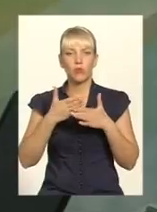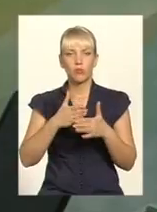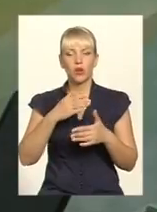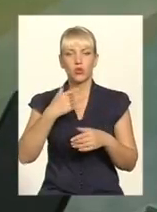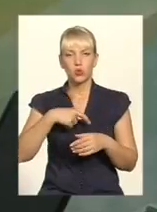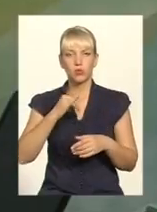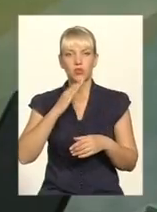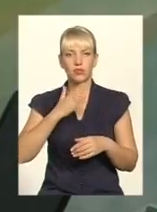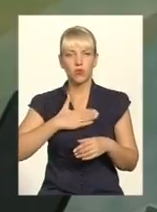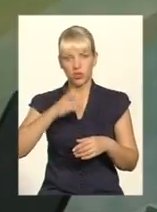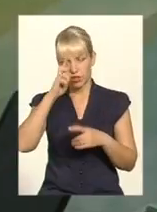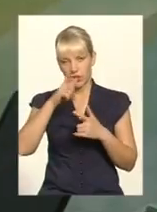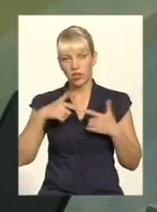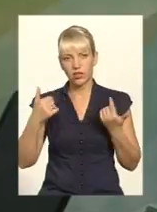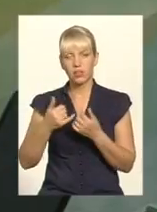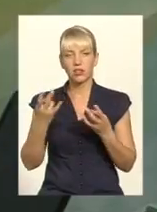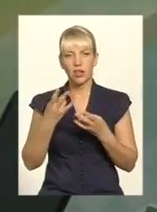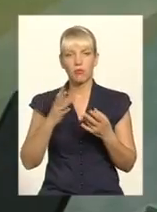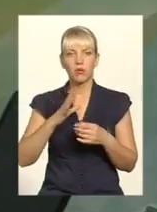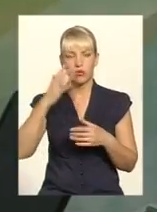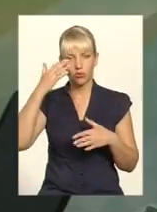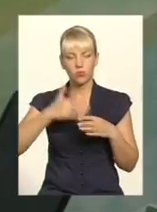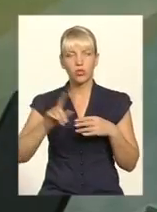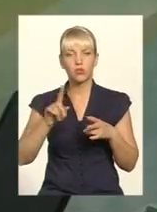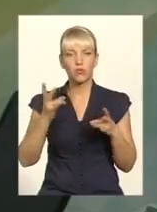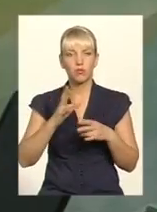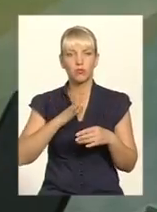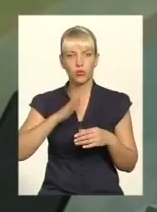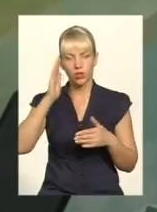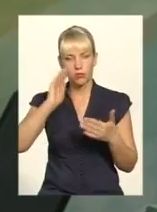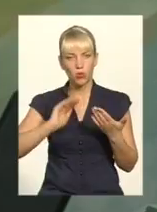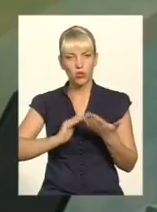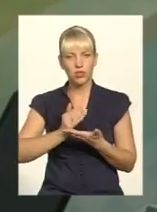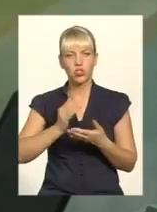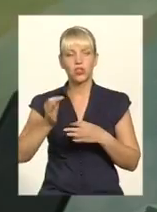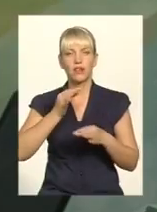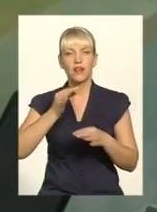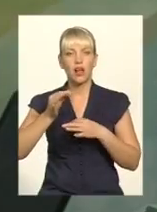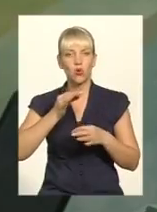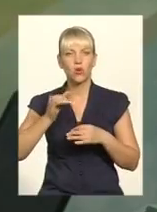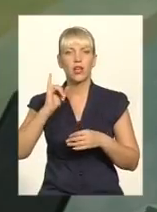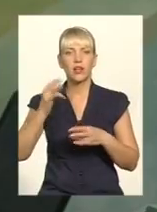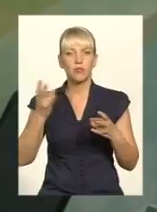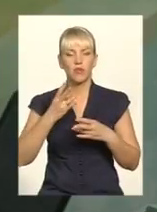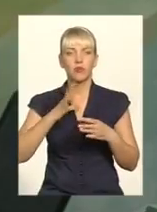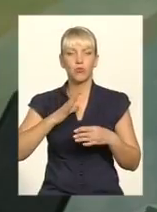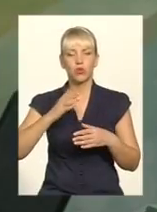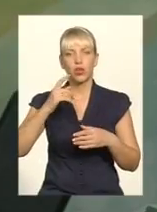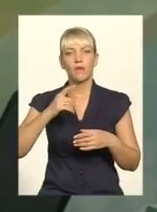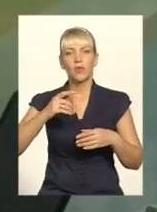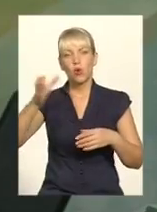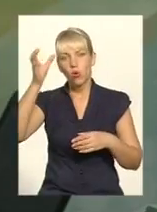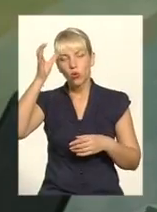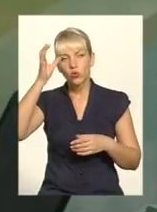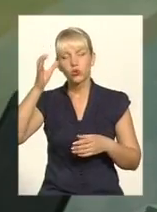розуміти, що у всьому має бути політичний діалог і розумне ведення своєї, і доведення до